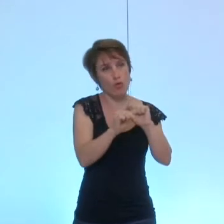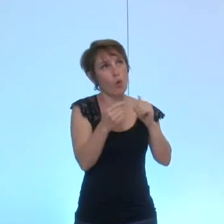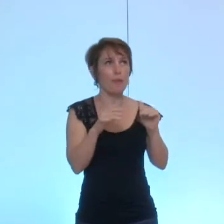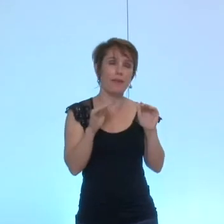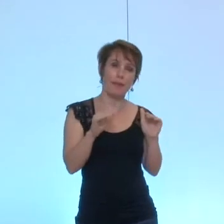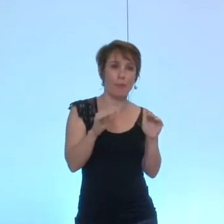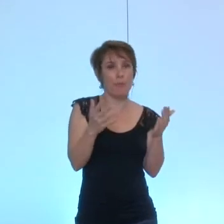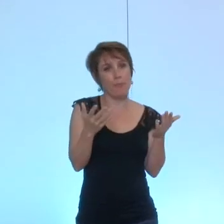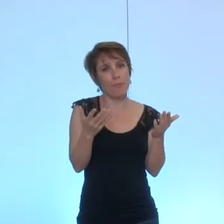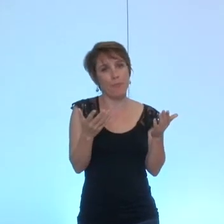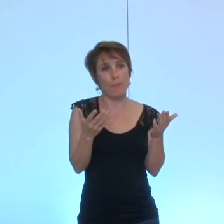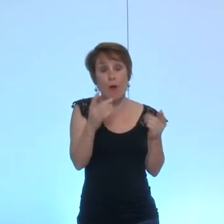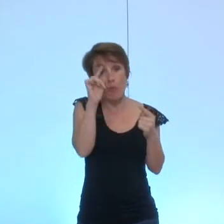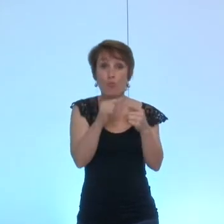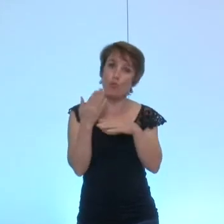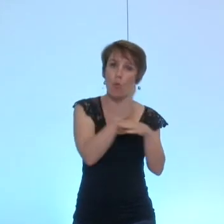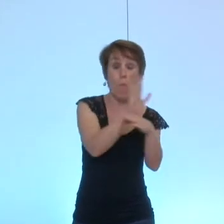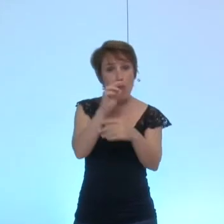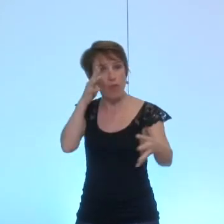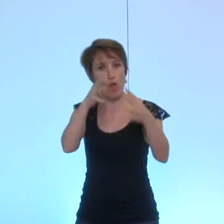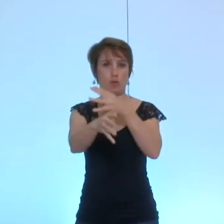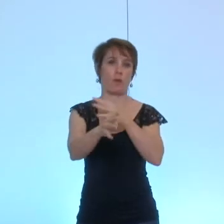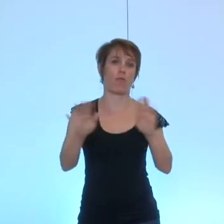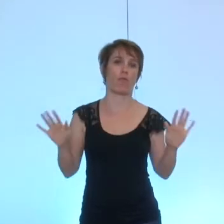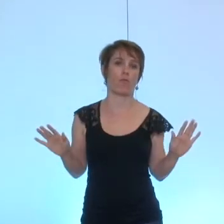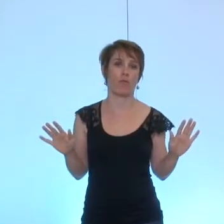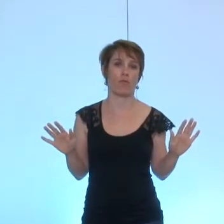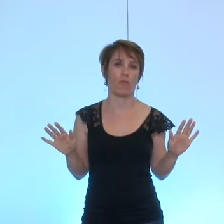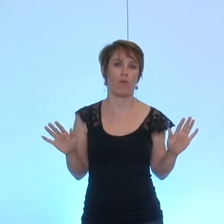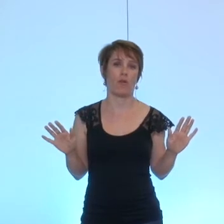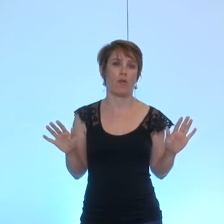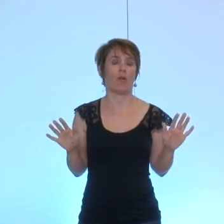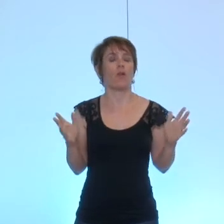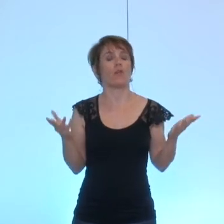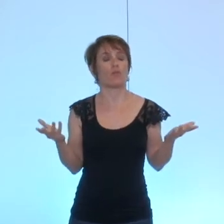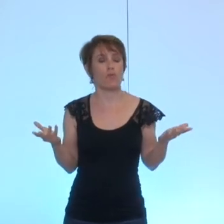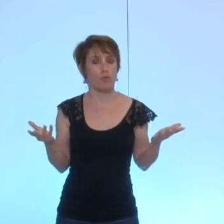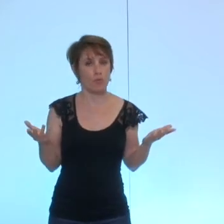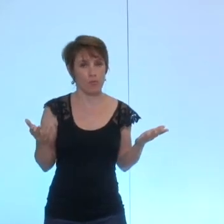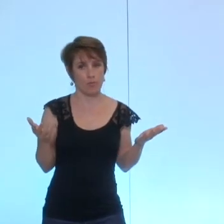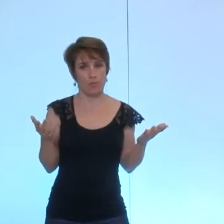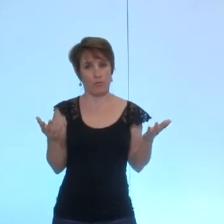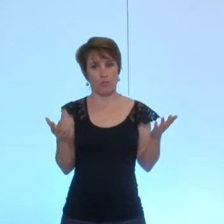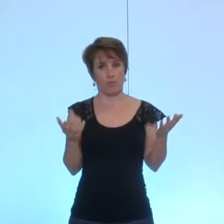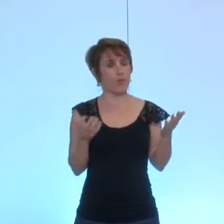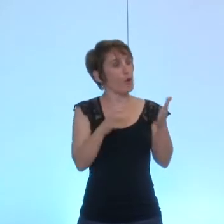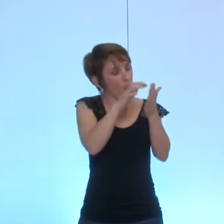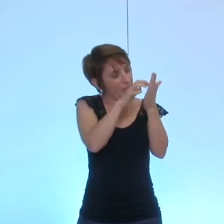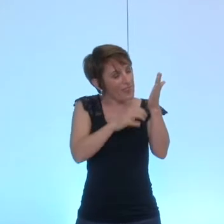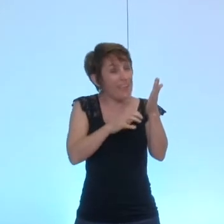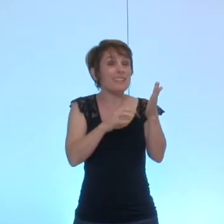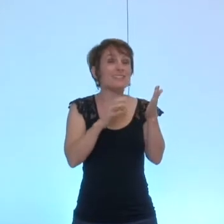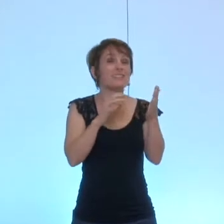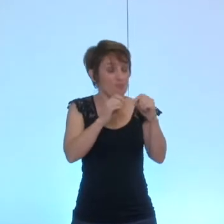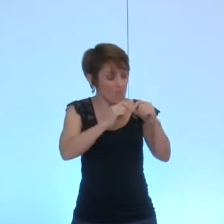d'accorder la transparence et donc je voudrais que nous reprenions dans le gras puisque, M. le maire,